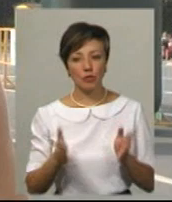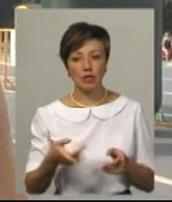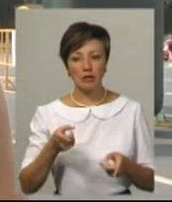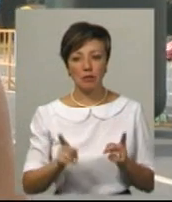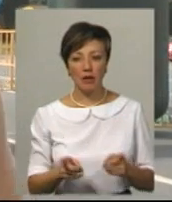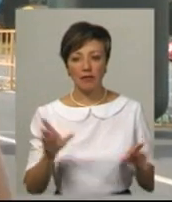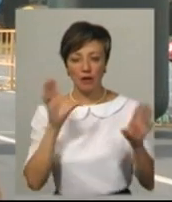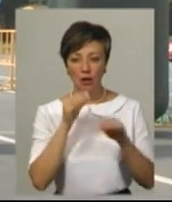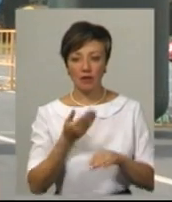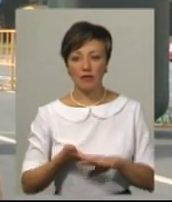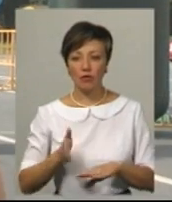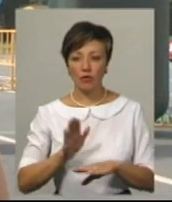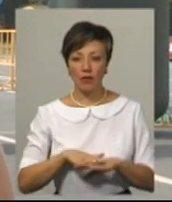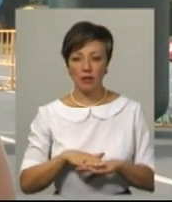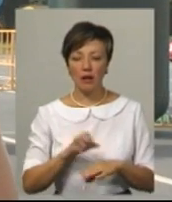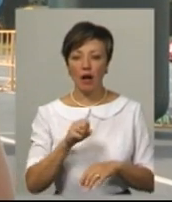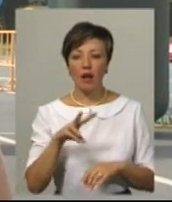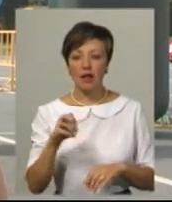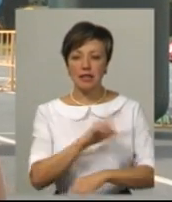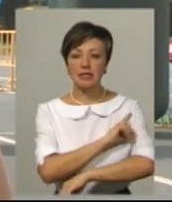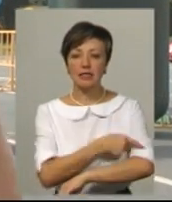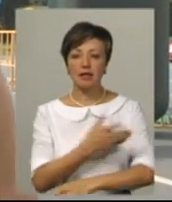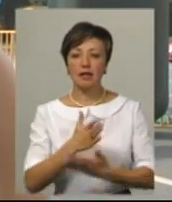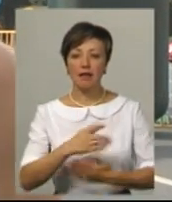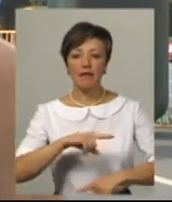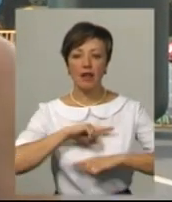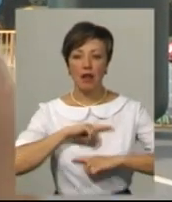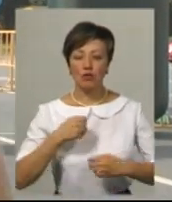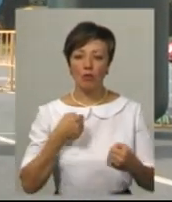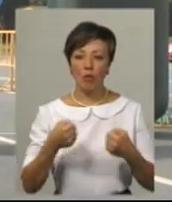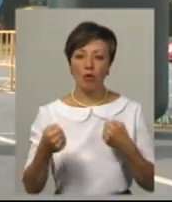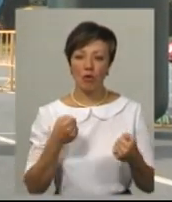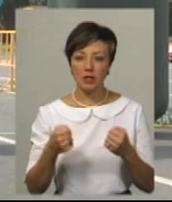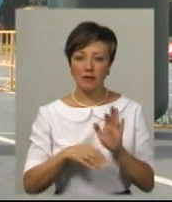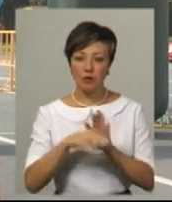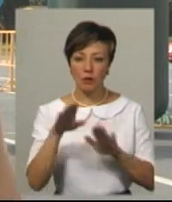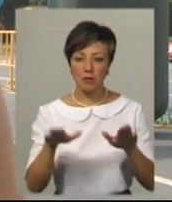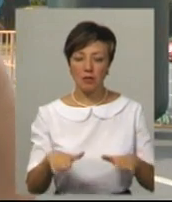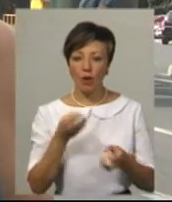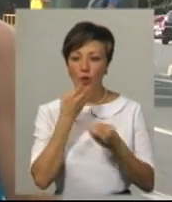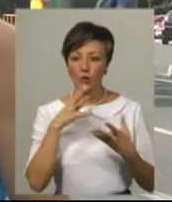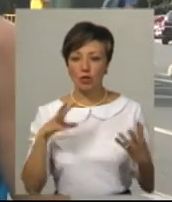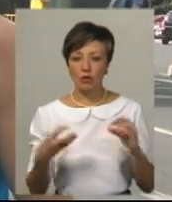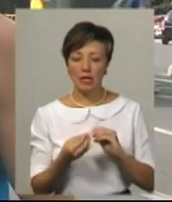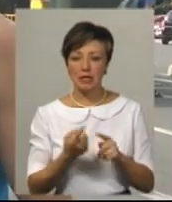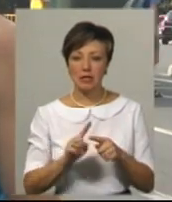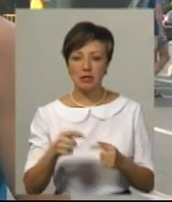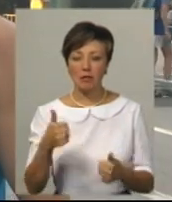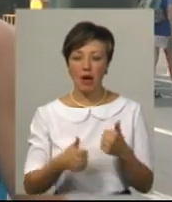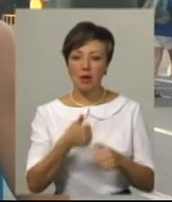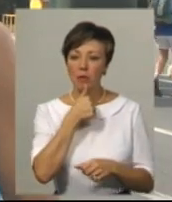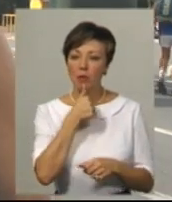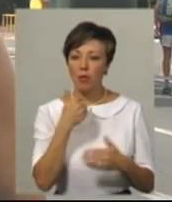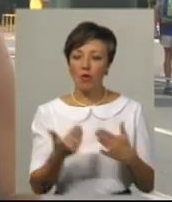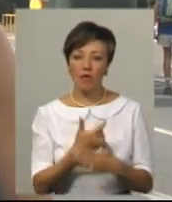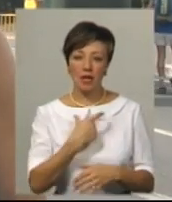Насправді, вдалося важкувато, але ще сили є на фінал, щоб поборотися за високі місця і хороший результат. Ці змагання, так, попробувати